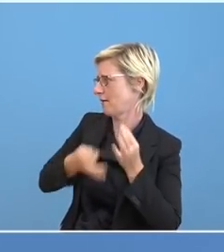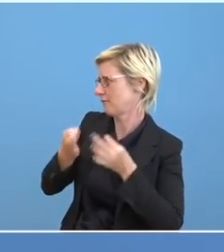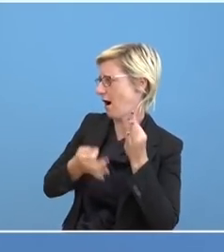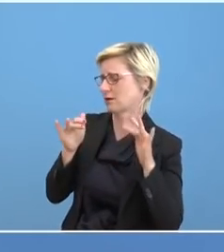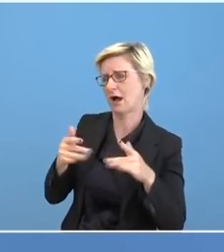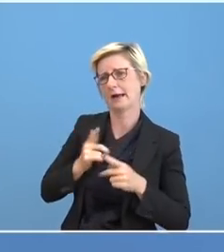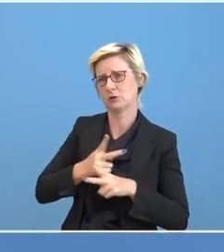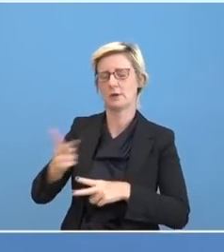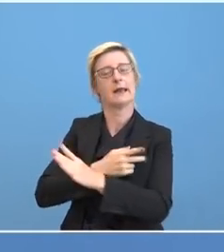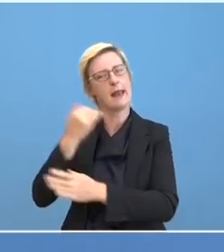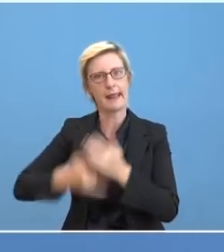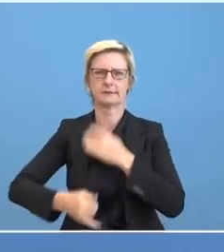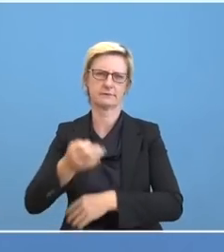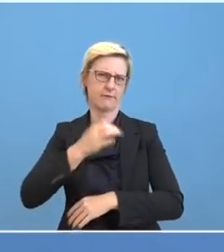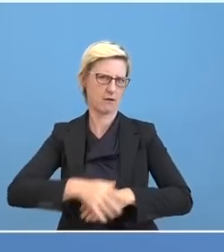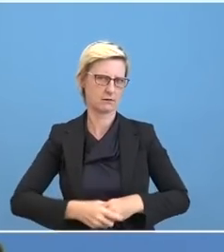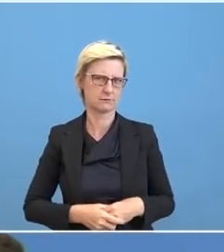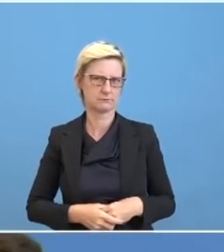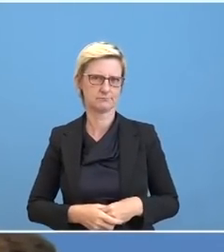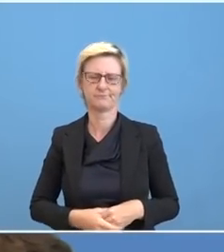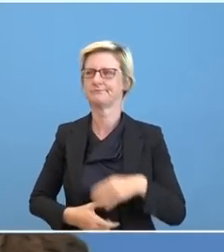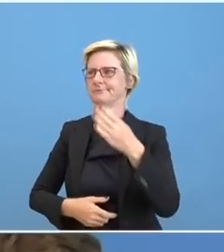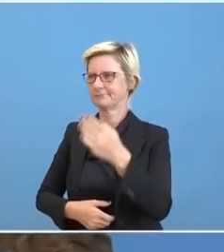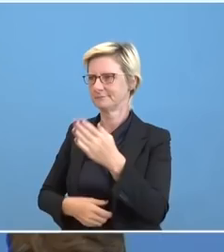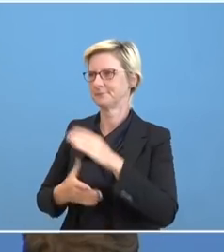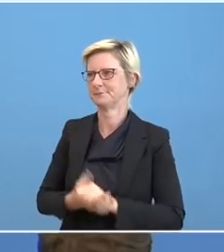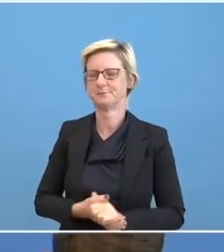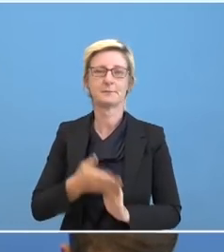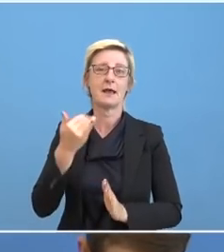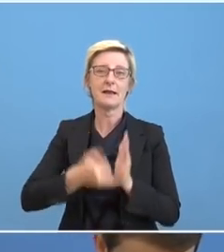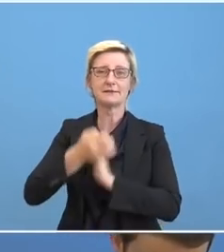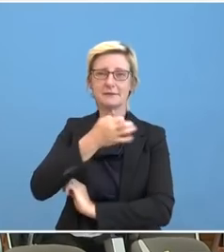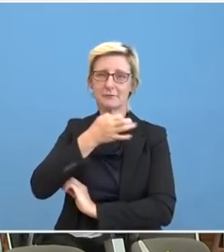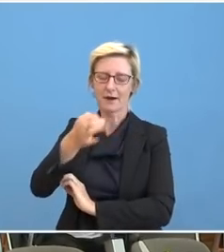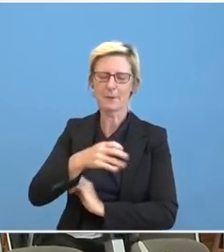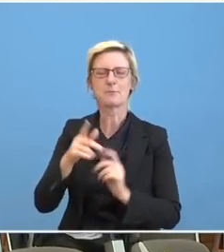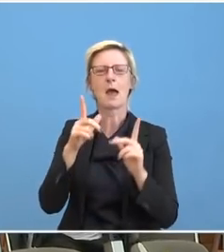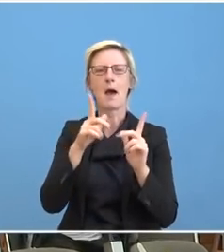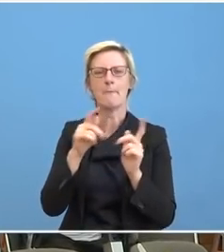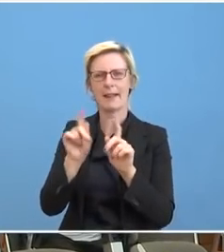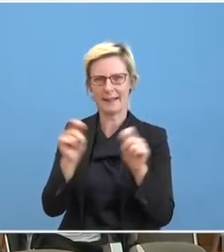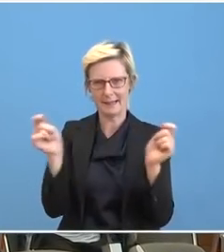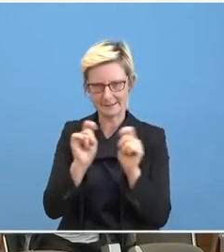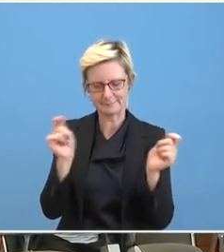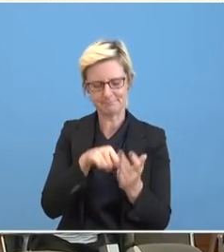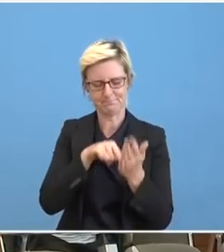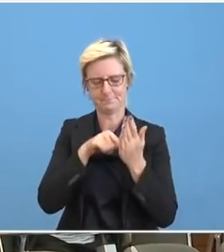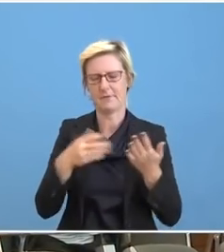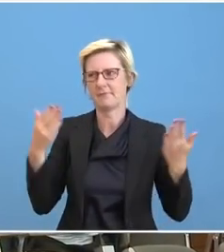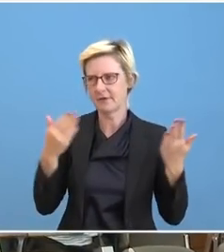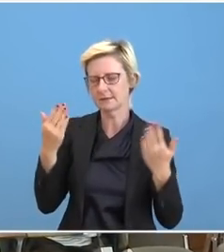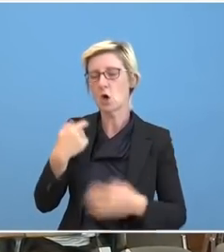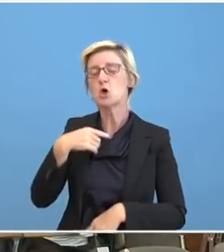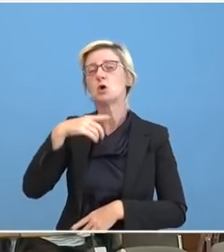Eine letzte Frage. Eine letzte Frage. Und zwar hat die Bild-Zeitung berichtet, dass nach Ihren Informationen deutsche